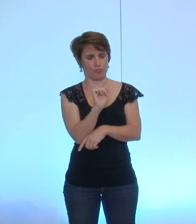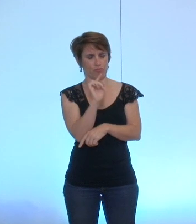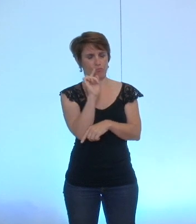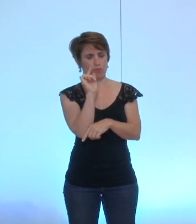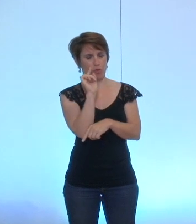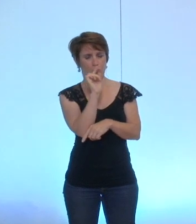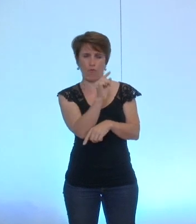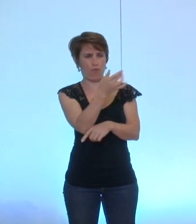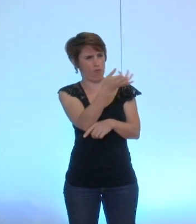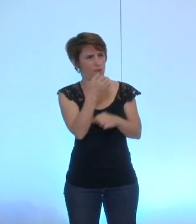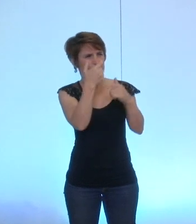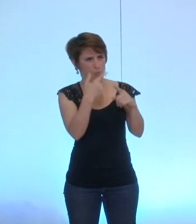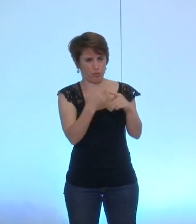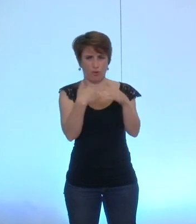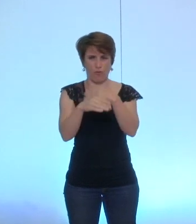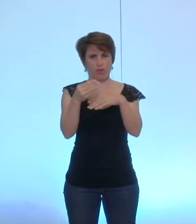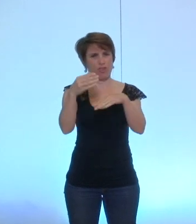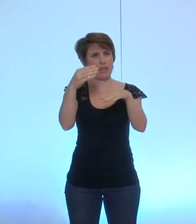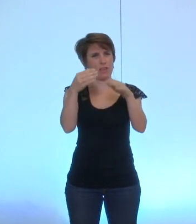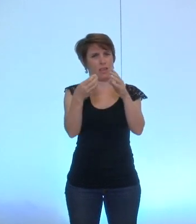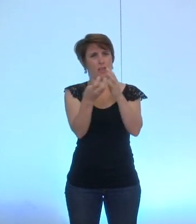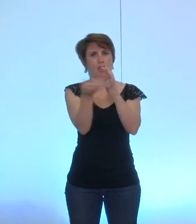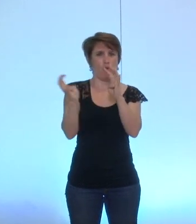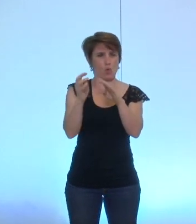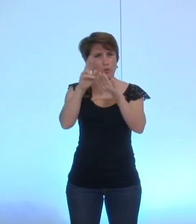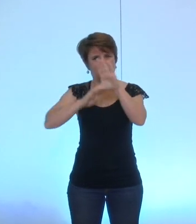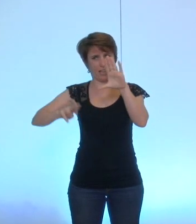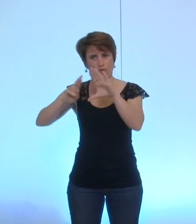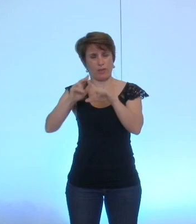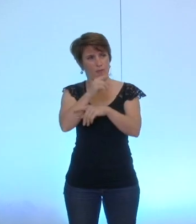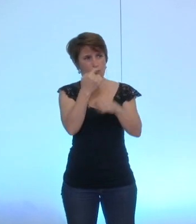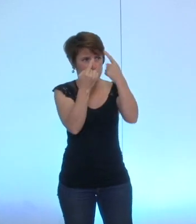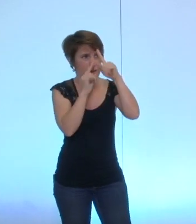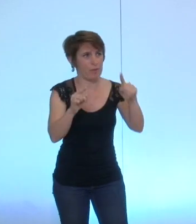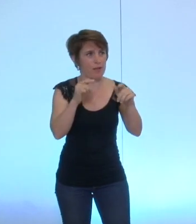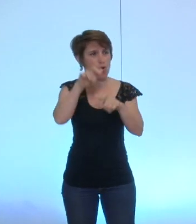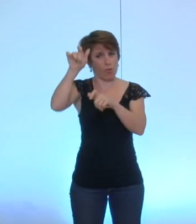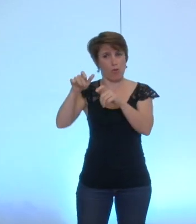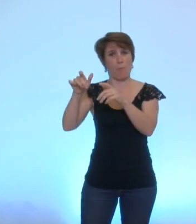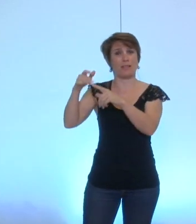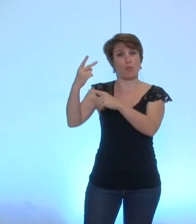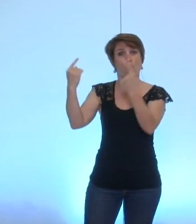régional vous n'êtes pas favorable au fait que l'opposition préside la commission des finances et